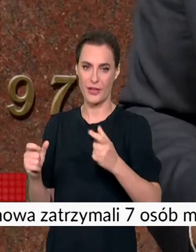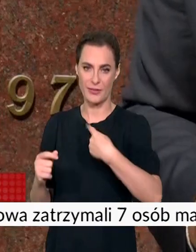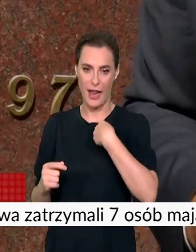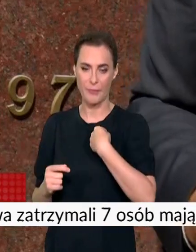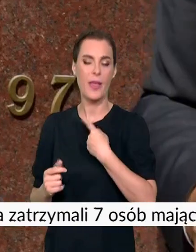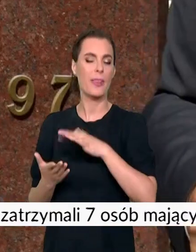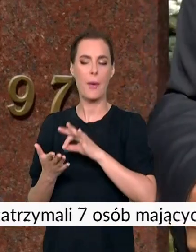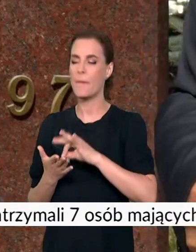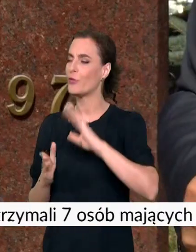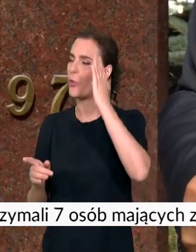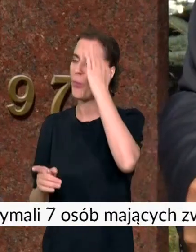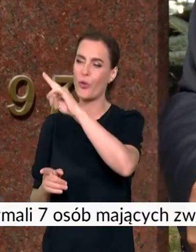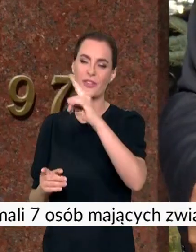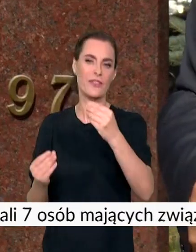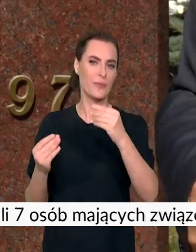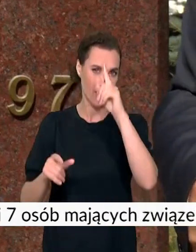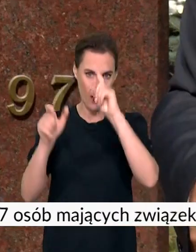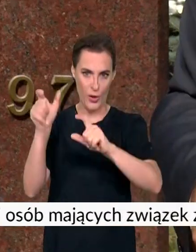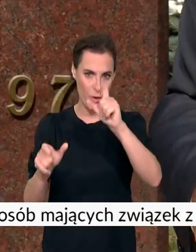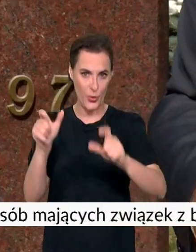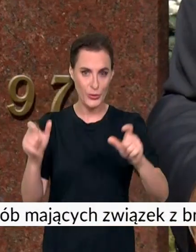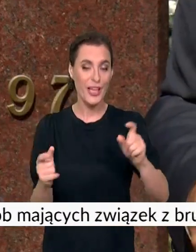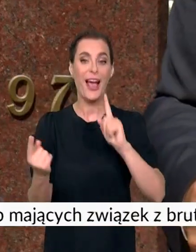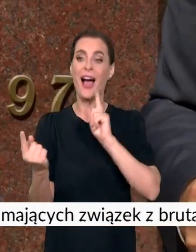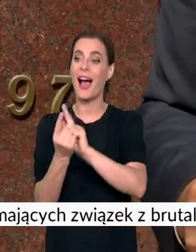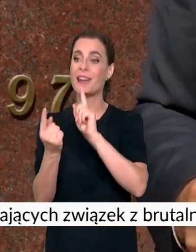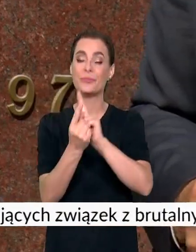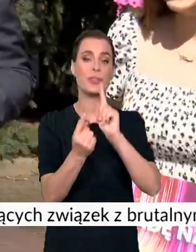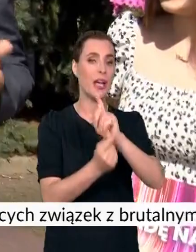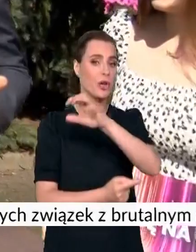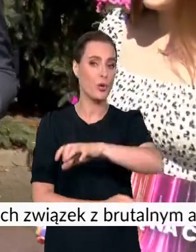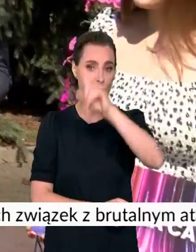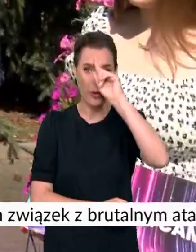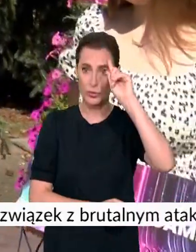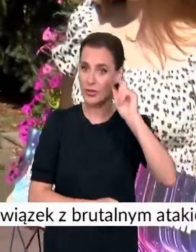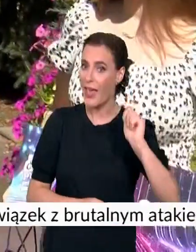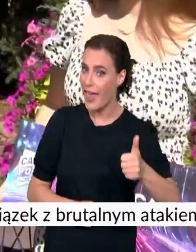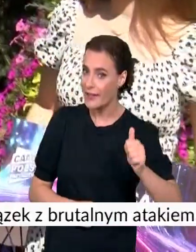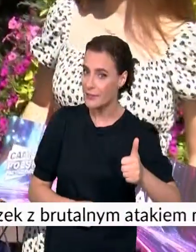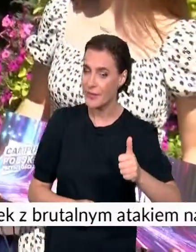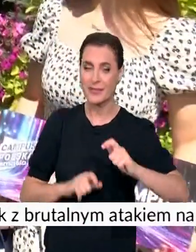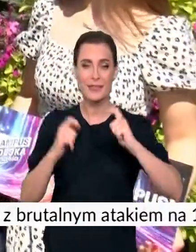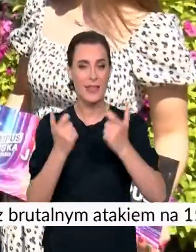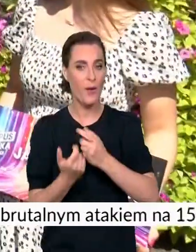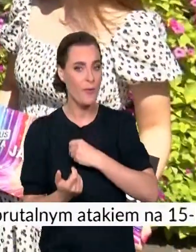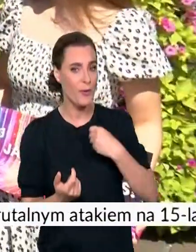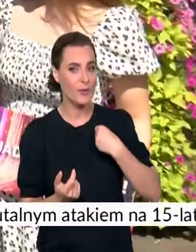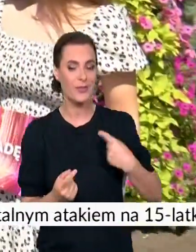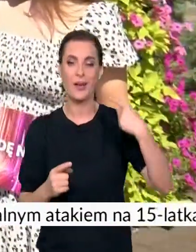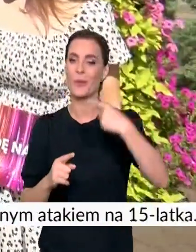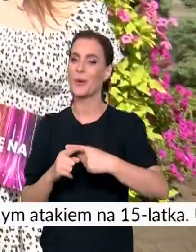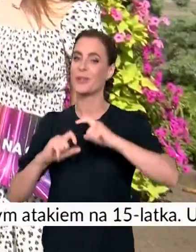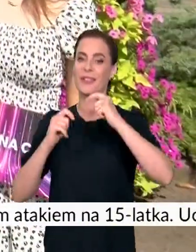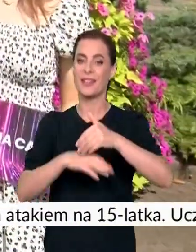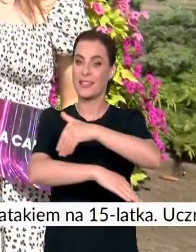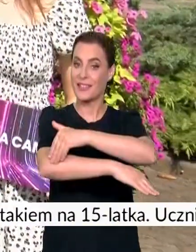Poznam na pewno wiele wspaniałych osób, a spotkania z ekspertami z całej Polski, ale też z zagranicy na